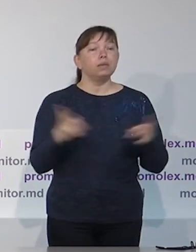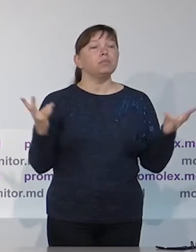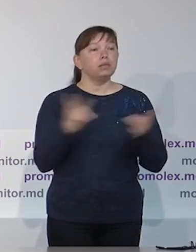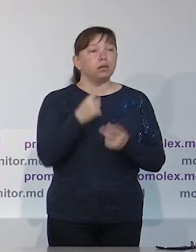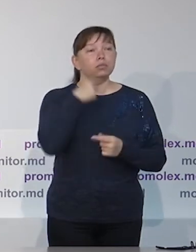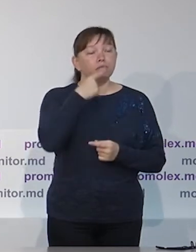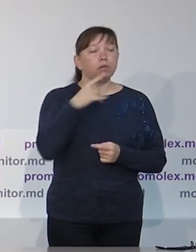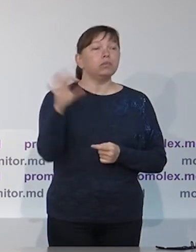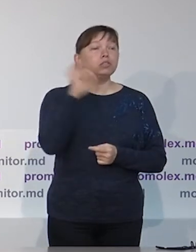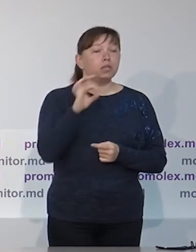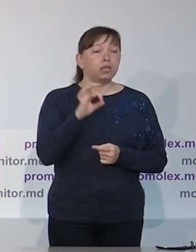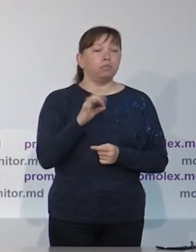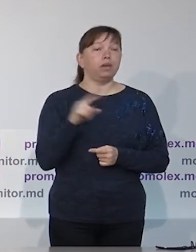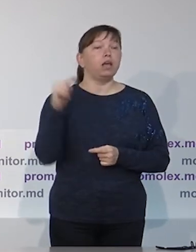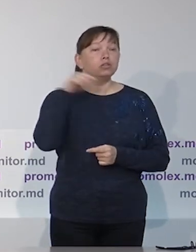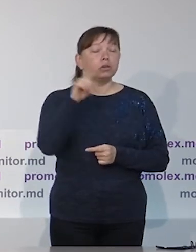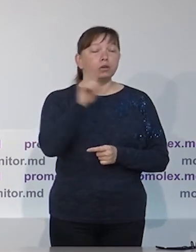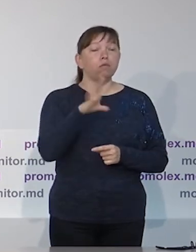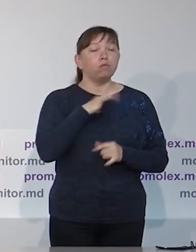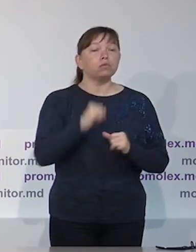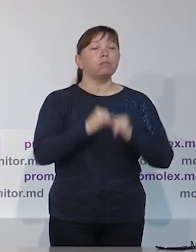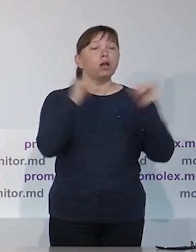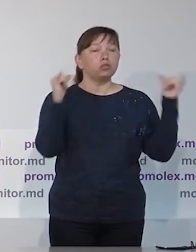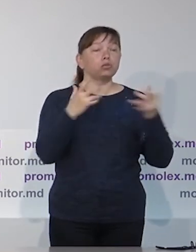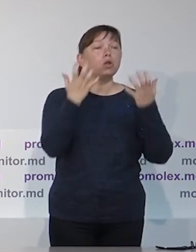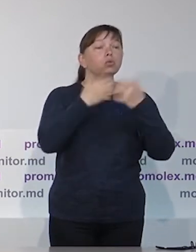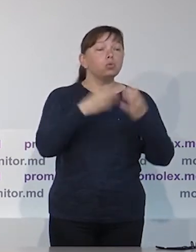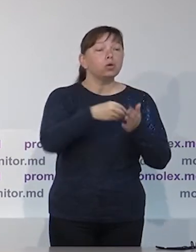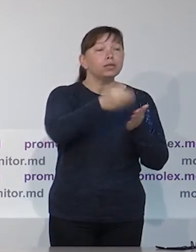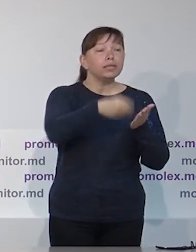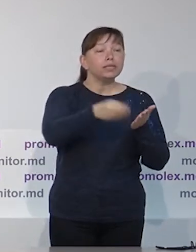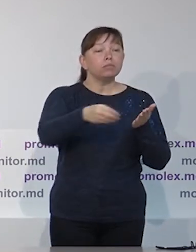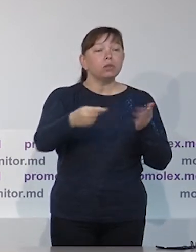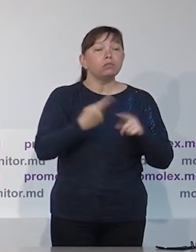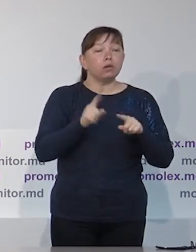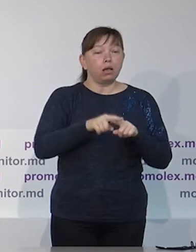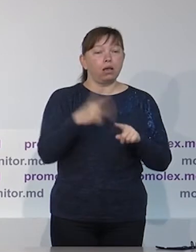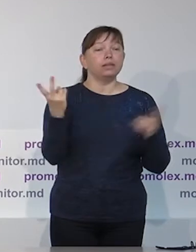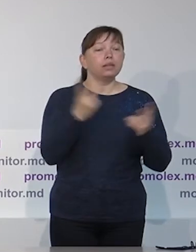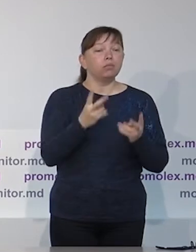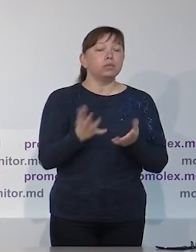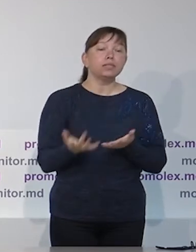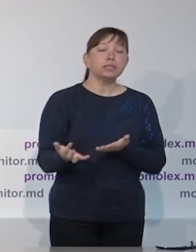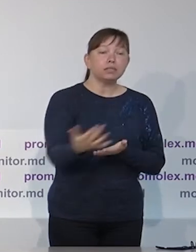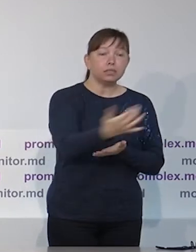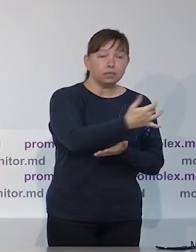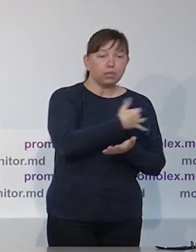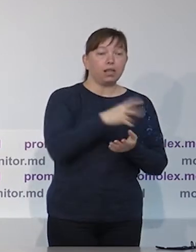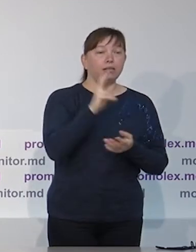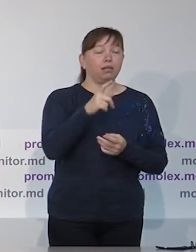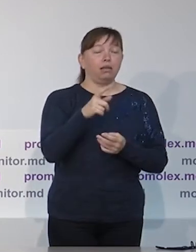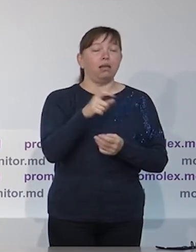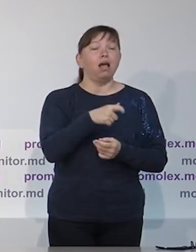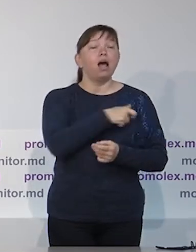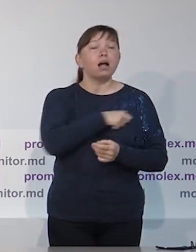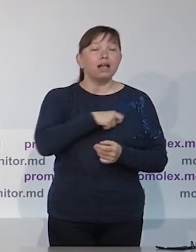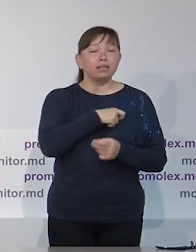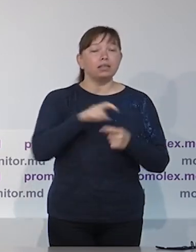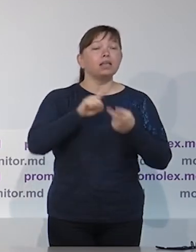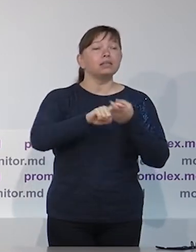получат больше всего голосов граждан. Также нужно говорить о том, что было повышено количество